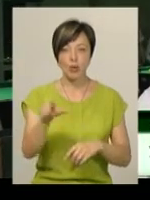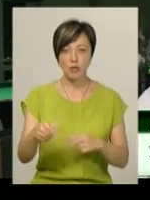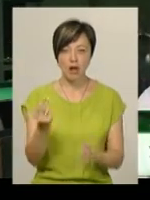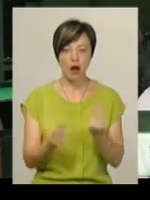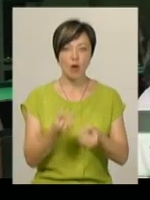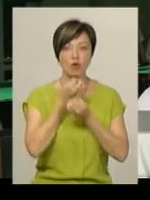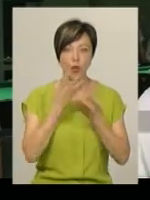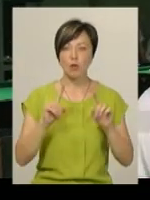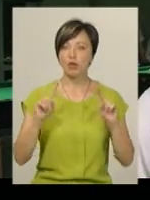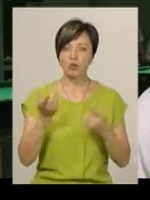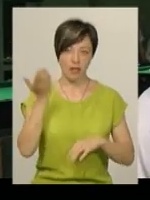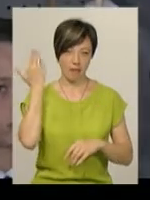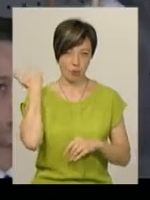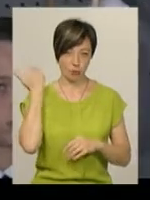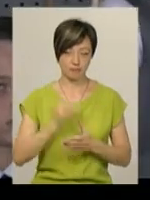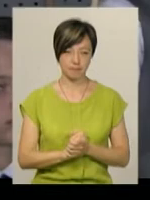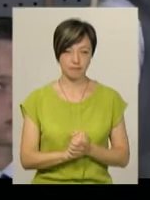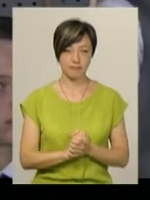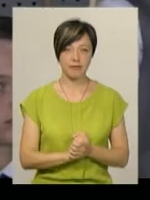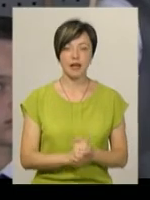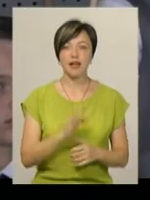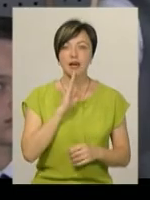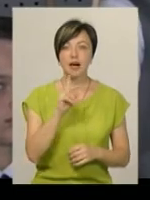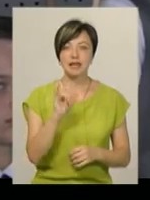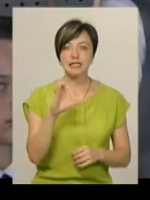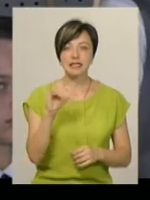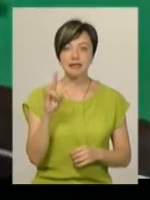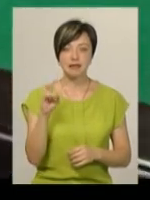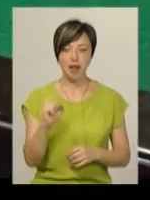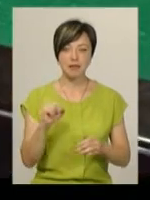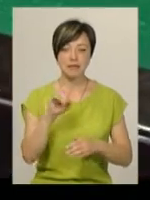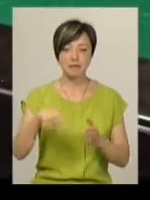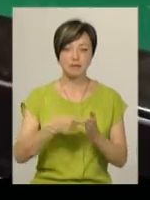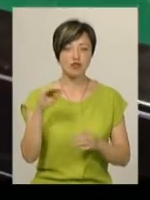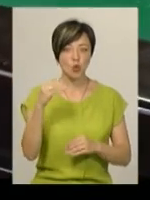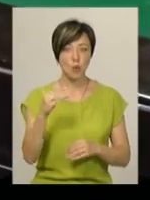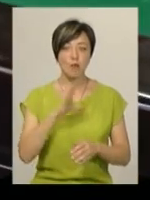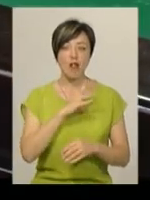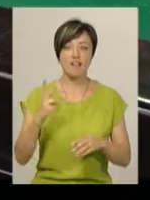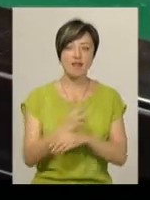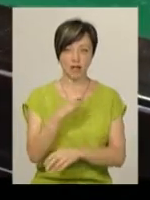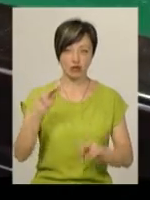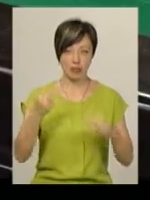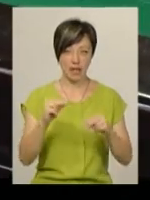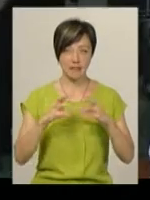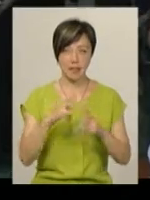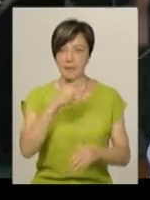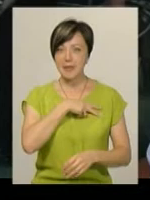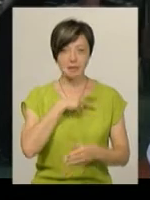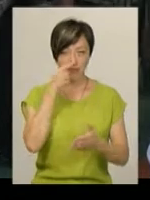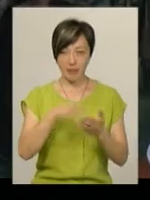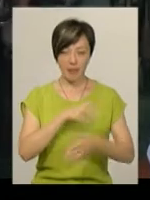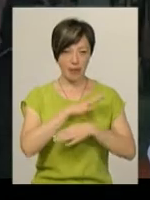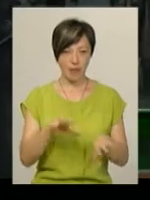грають добре і дуже давно. Крістіна Шевченко з Житомира на чемпіонаті світу була двічі. У призи не потрапляла. Я